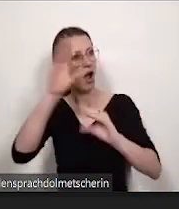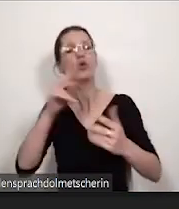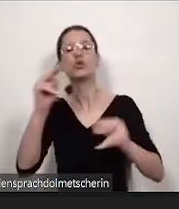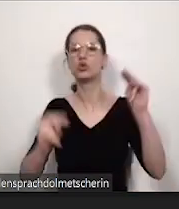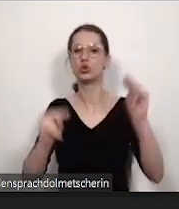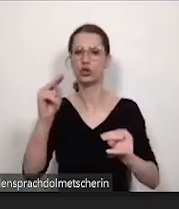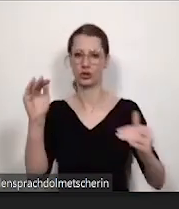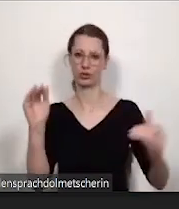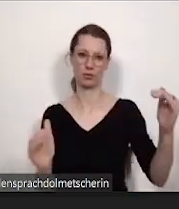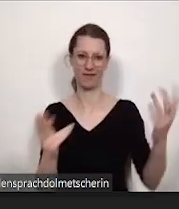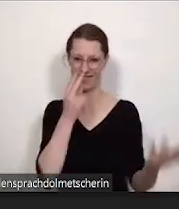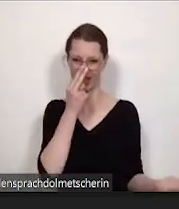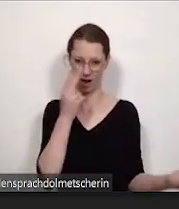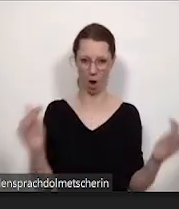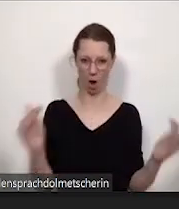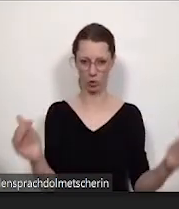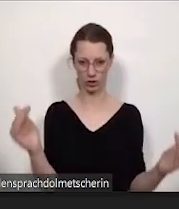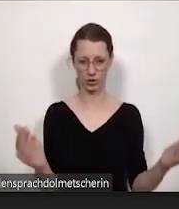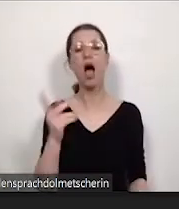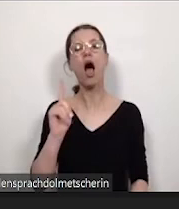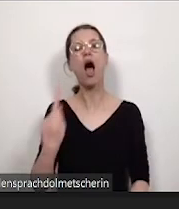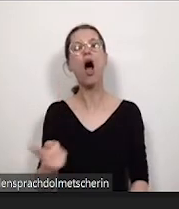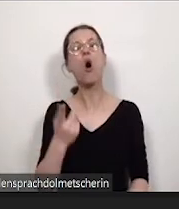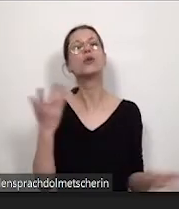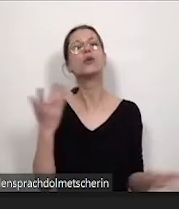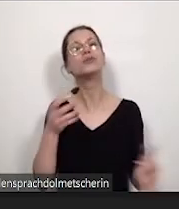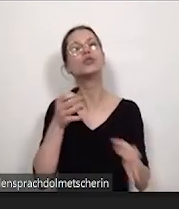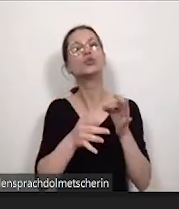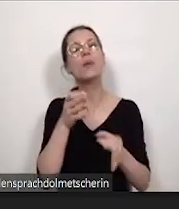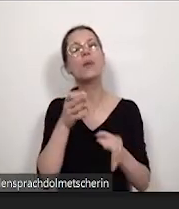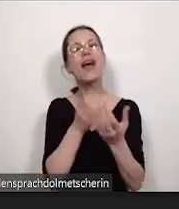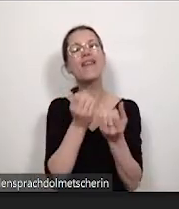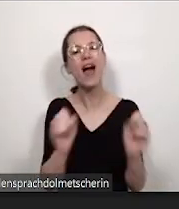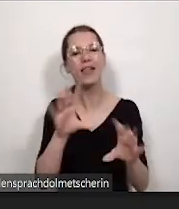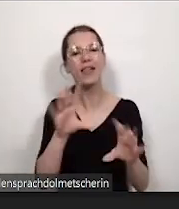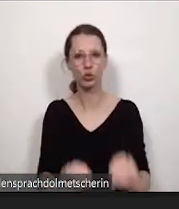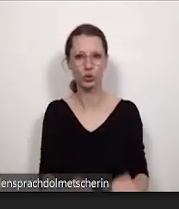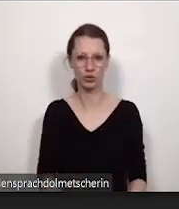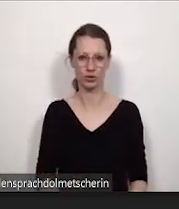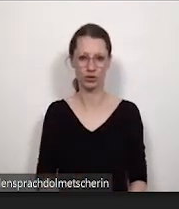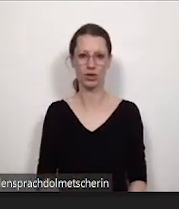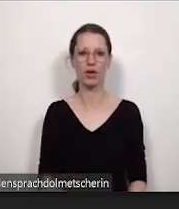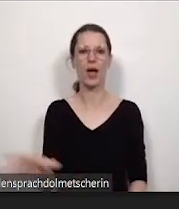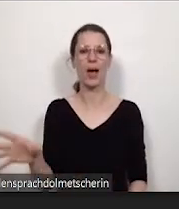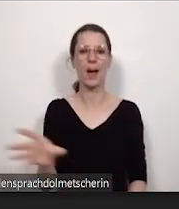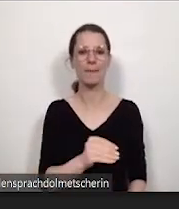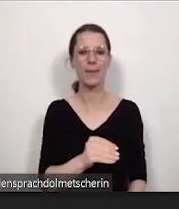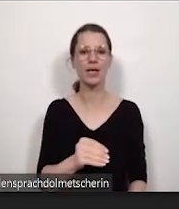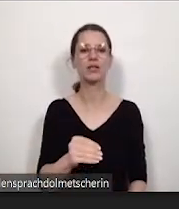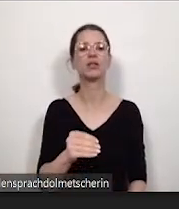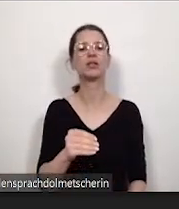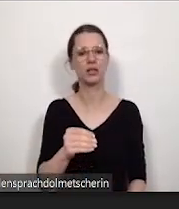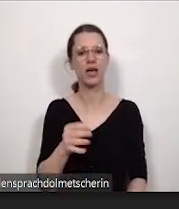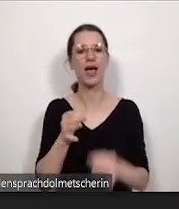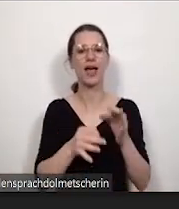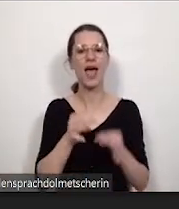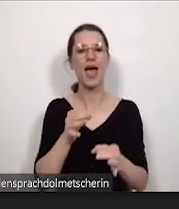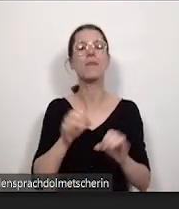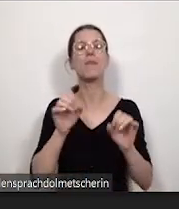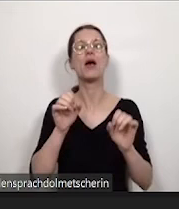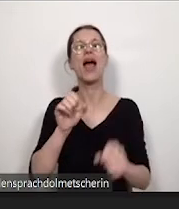ist eine barrierefreie Nutzung des Spiels geplant, mithilfe der Game Accessibility Guidelines und auch